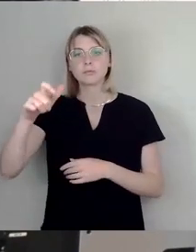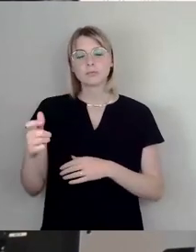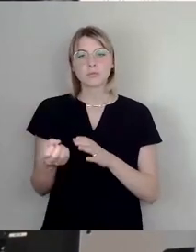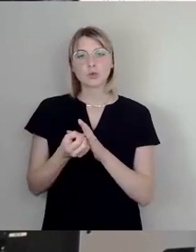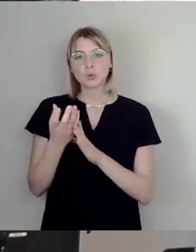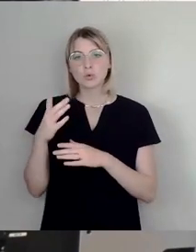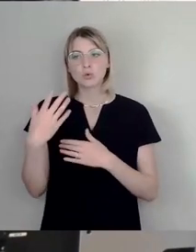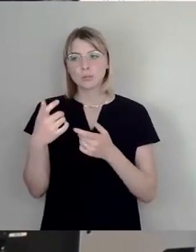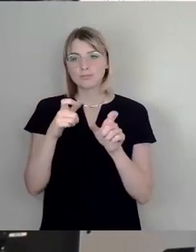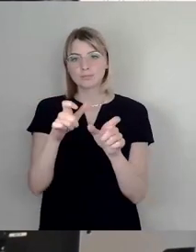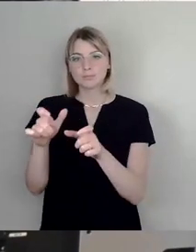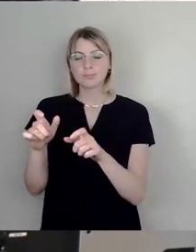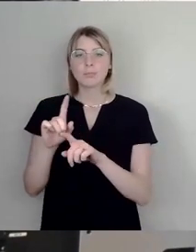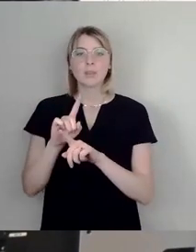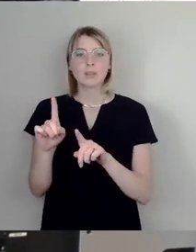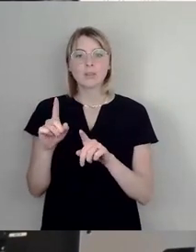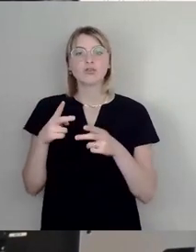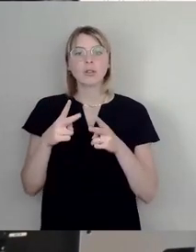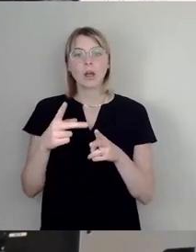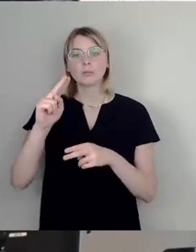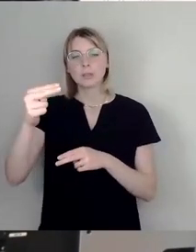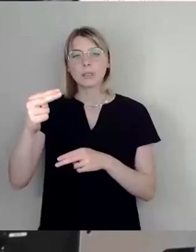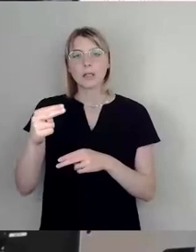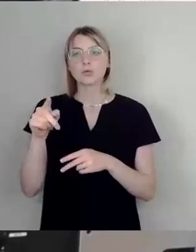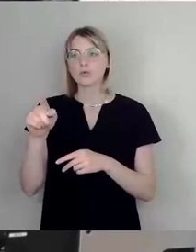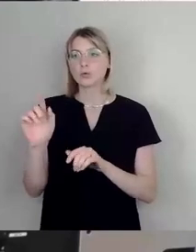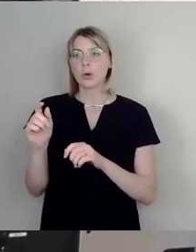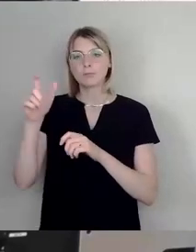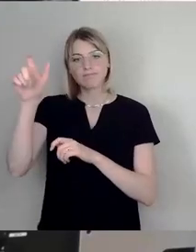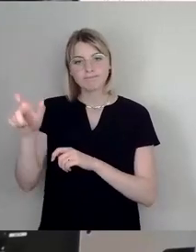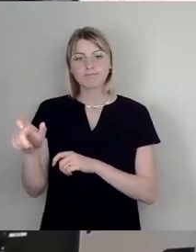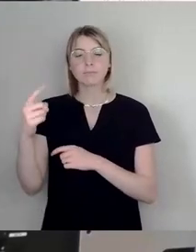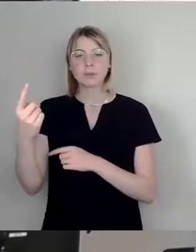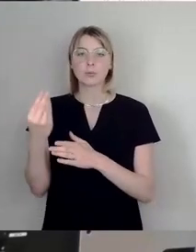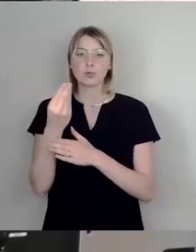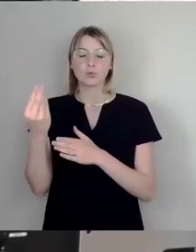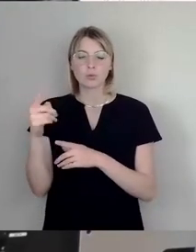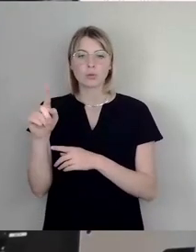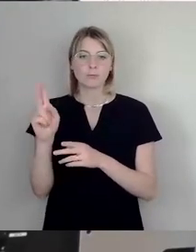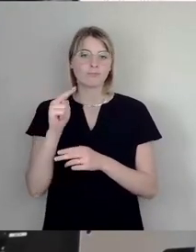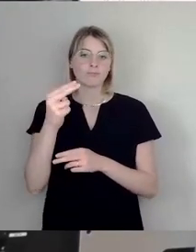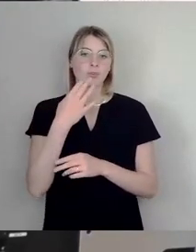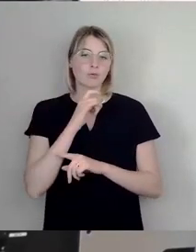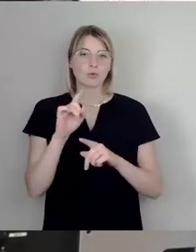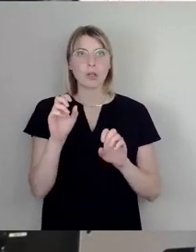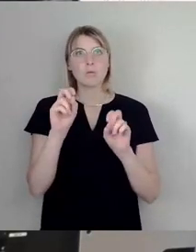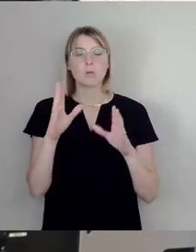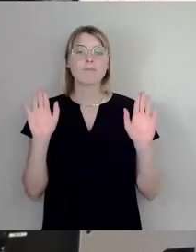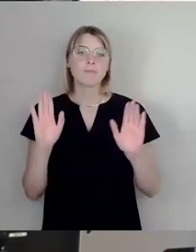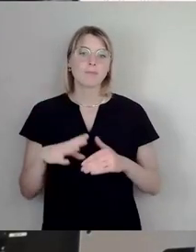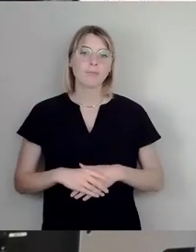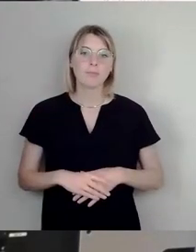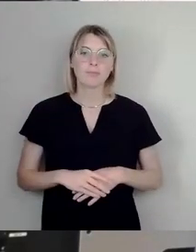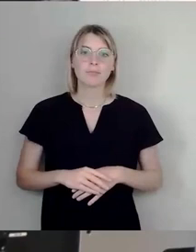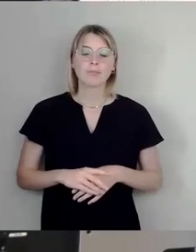Benennungen nicht nach lebenden Personen und Familien vorzunehmen. Aber das ist ja in Dresden noch nicht rum. Die Benennungsrichtlinie war immer